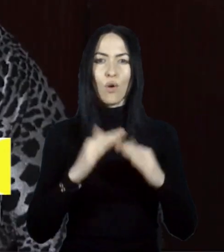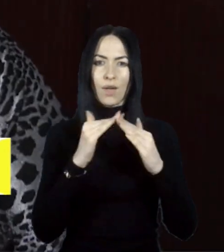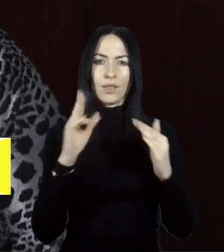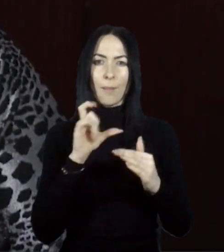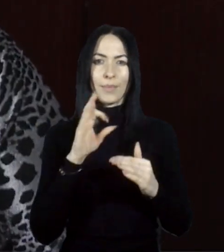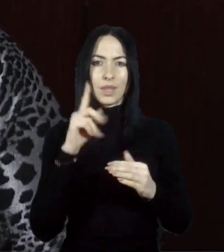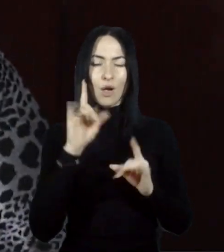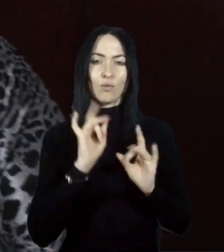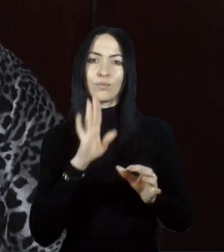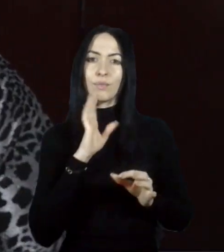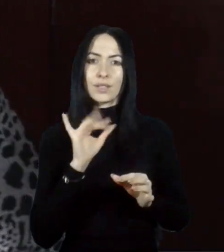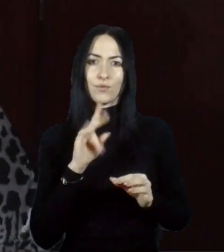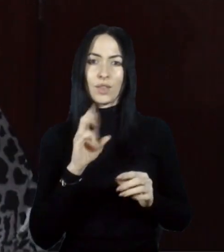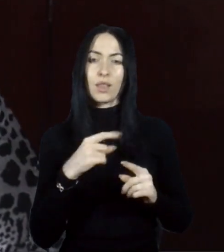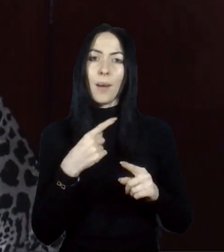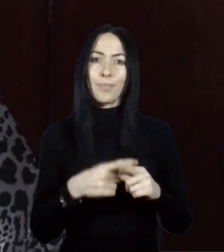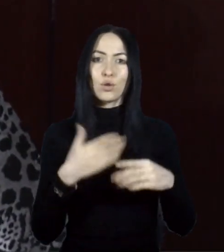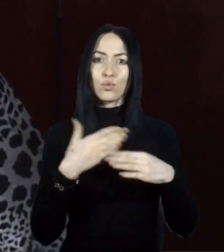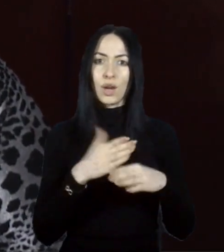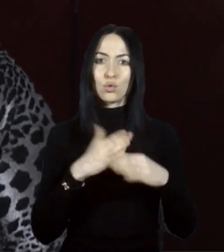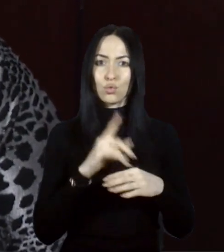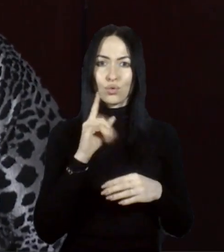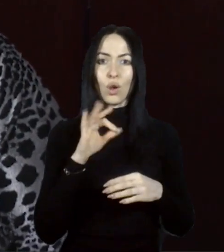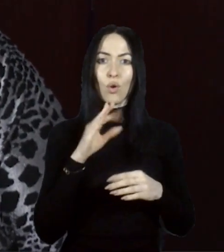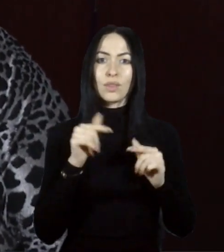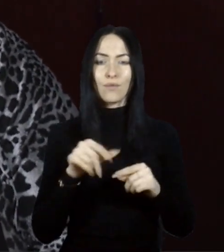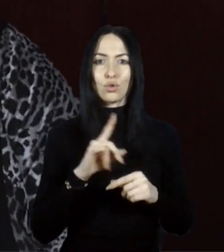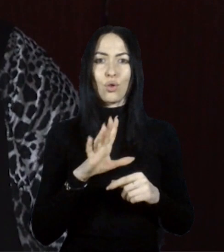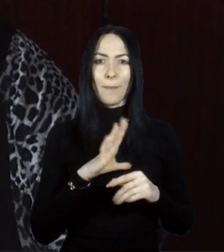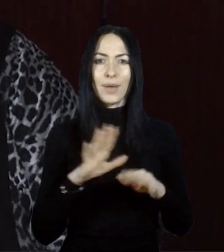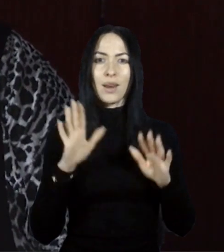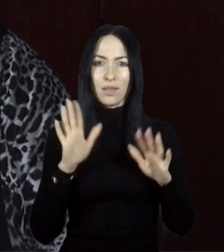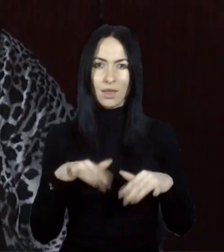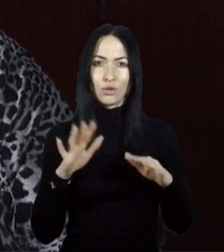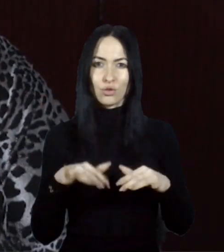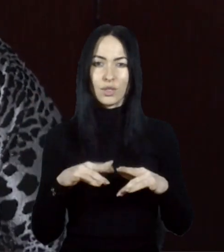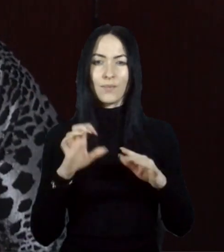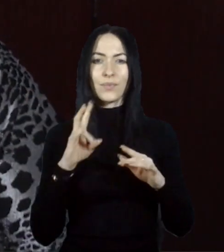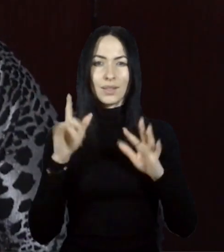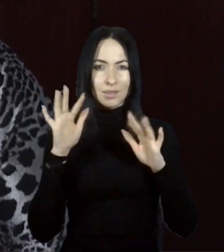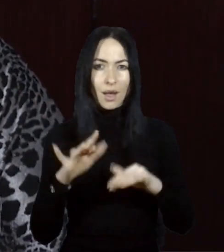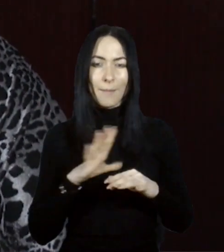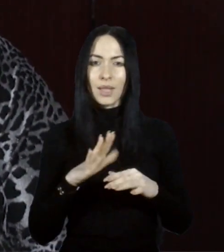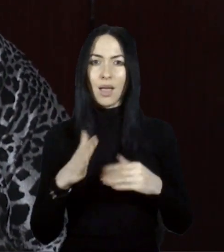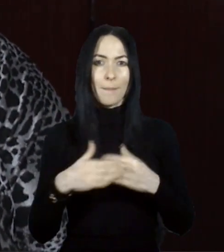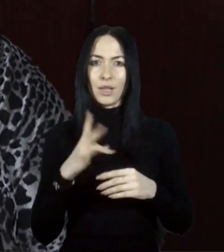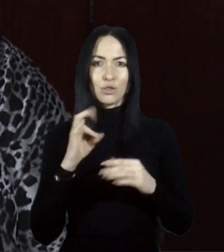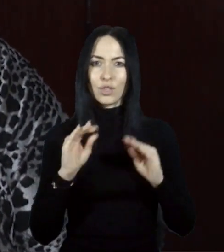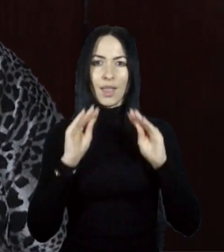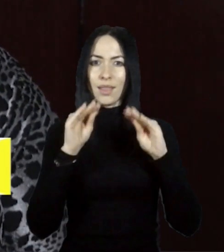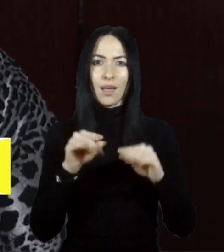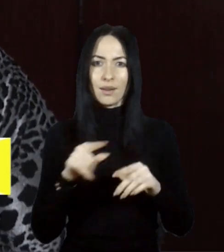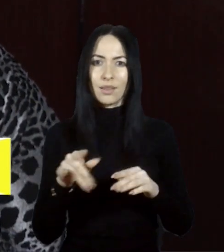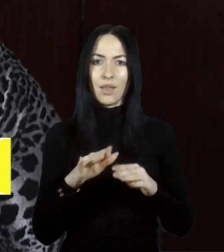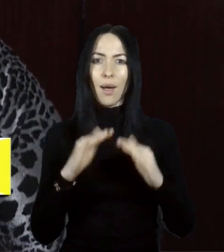Плюс разрушення пішло від того, що були дожди, сніг, воно було почти не накрите, потолок